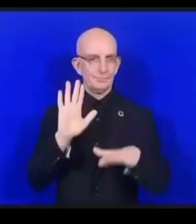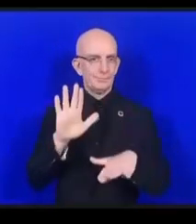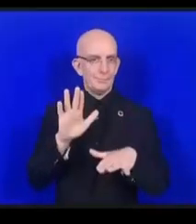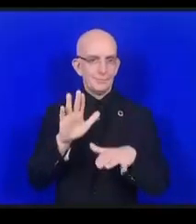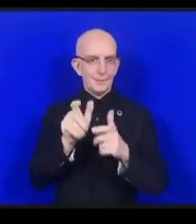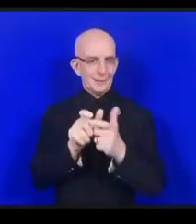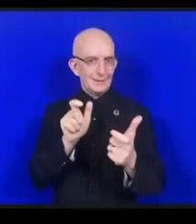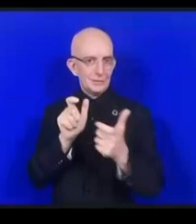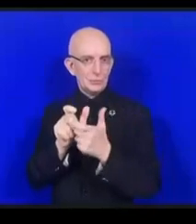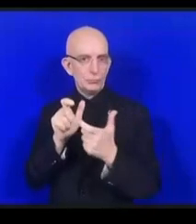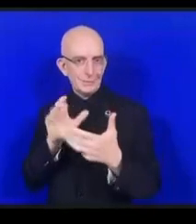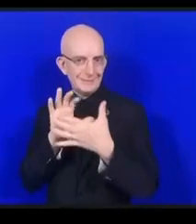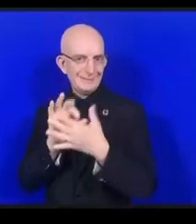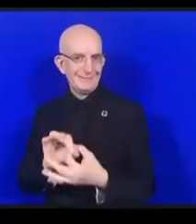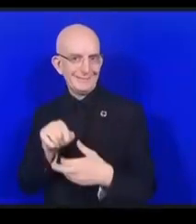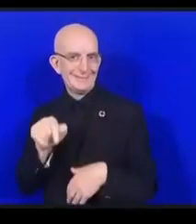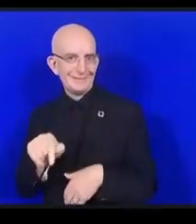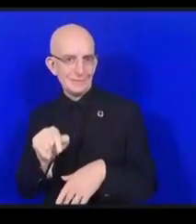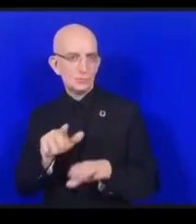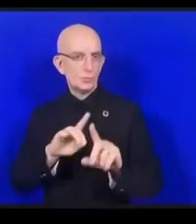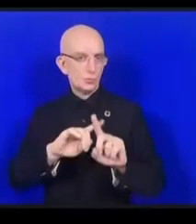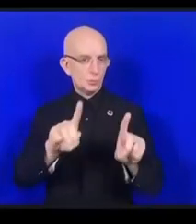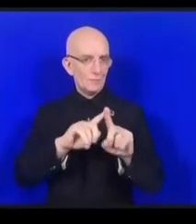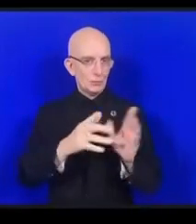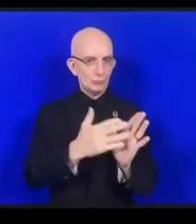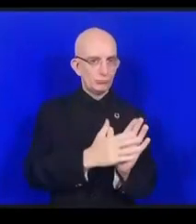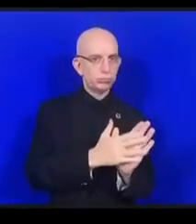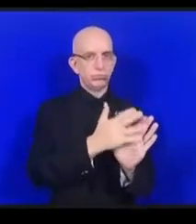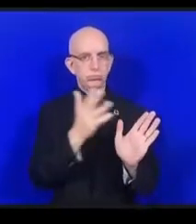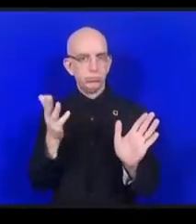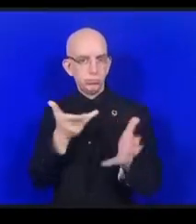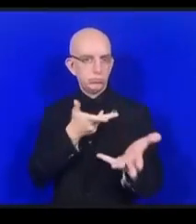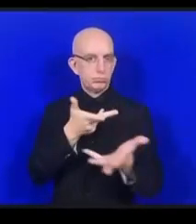par exemple opérer un véhicule autonome